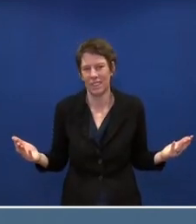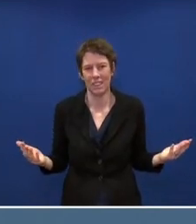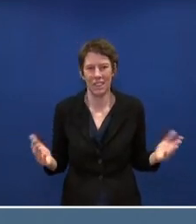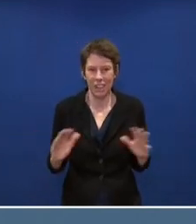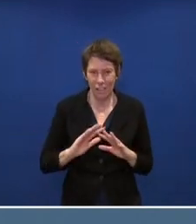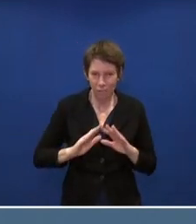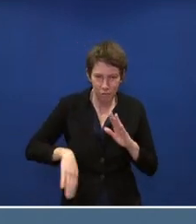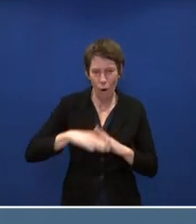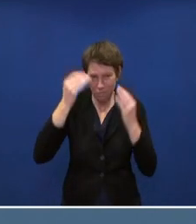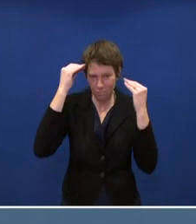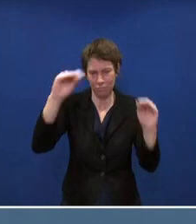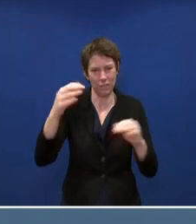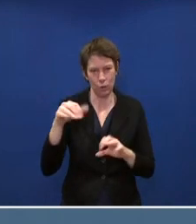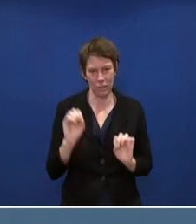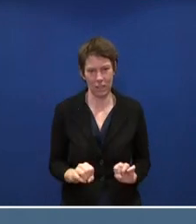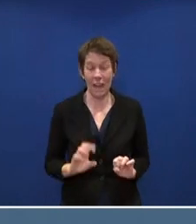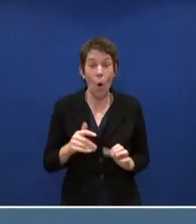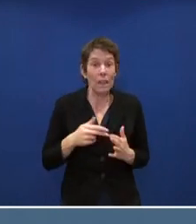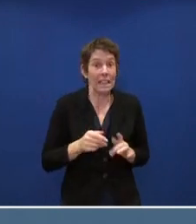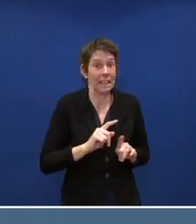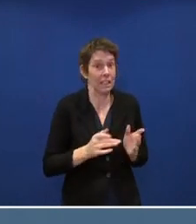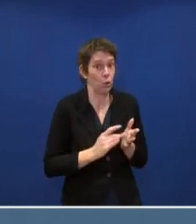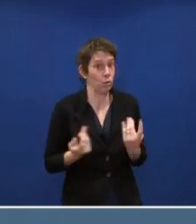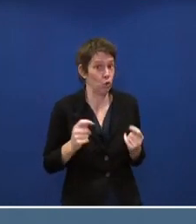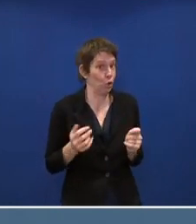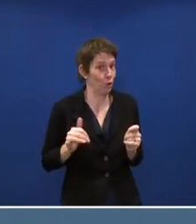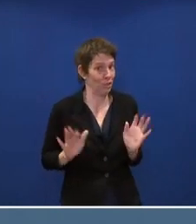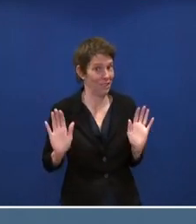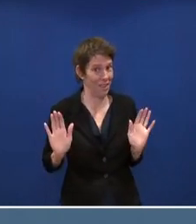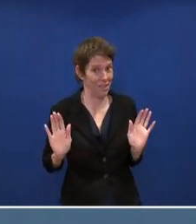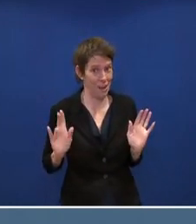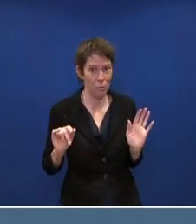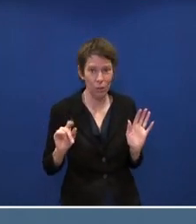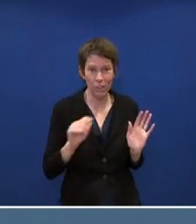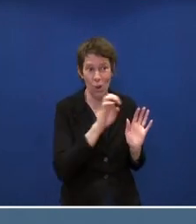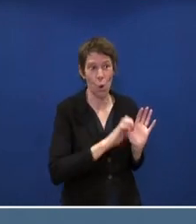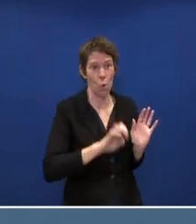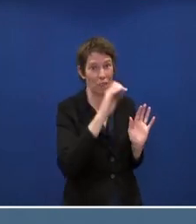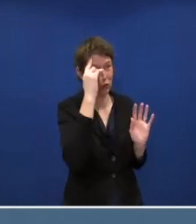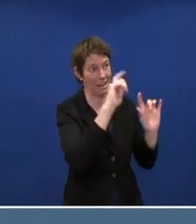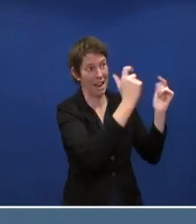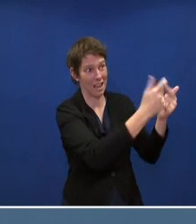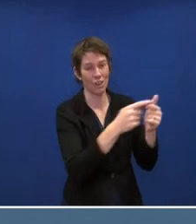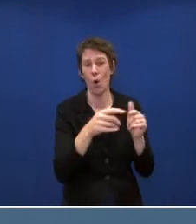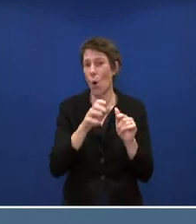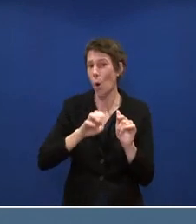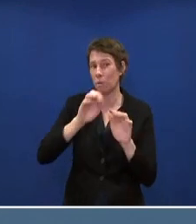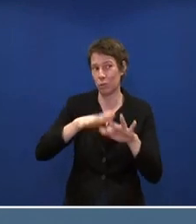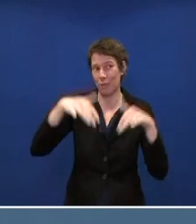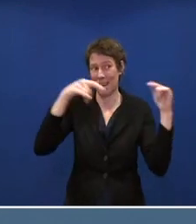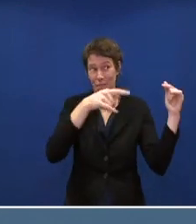komplett Auskunft geben. Das ziemt sich auch schon deswegen nicht, weil wir noch gar keinen Beschluss haben zwischen dem Europäischen Rat und dem Europäischen Parlament.